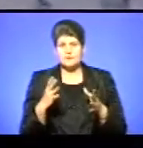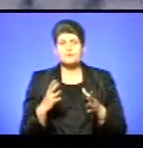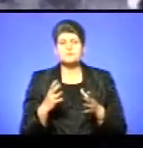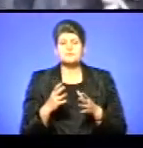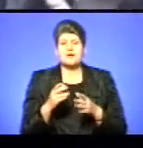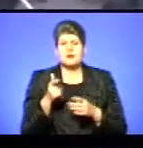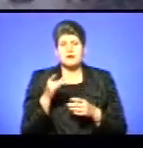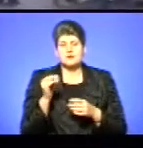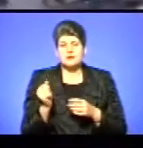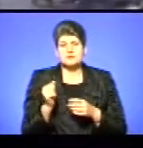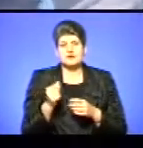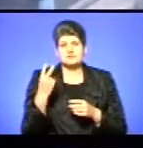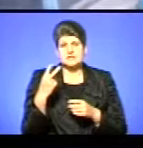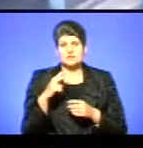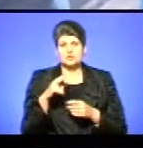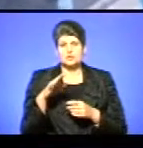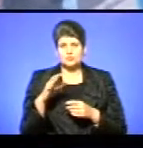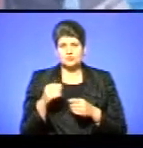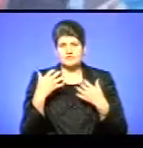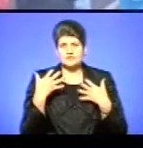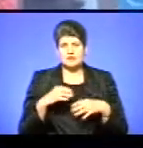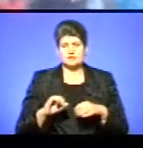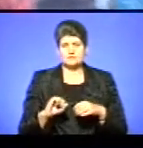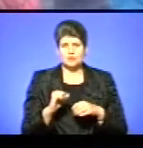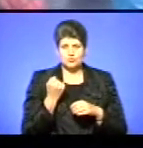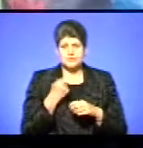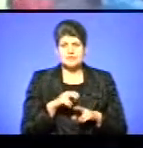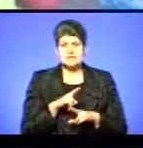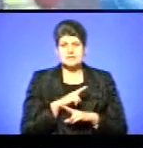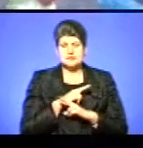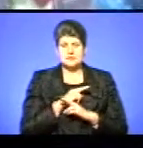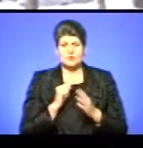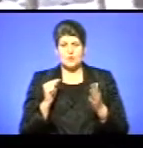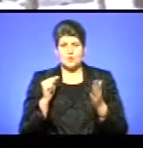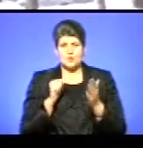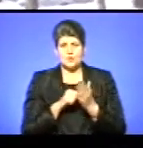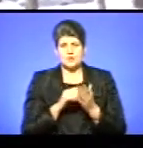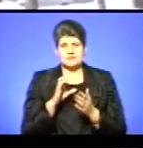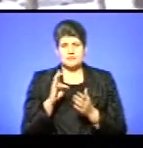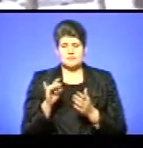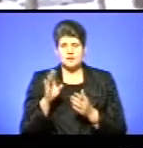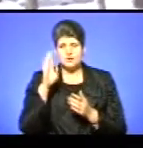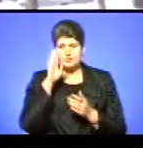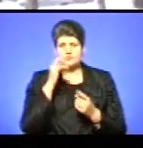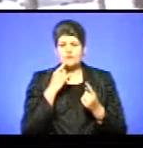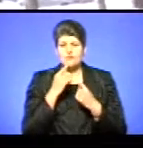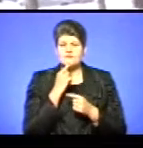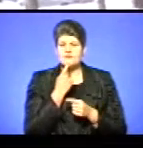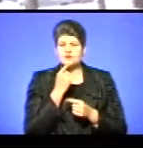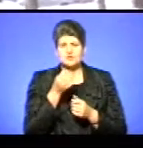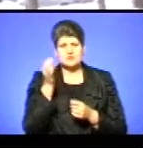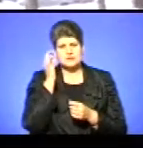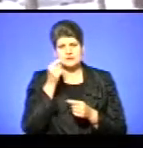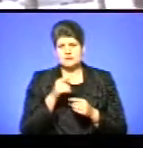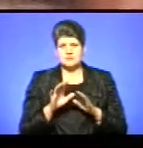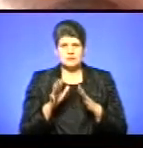20 лютого у день масових розстрілів втратив друга, який загинув від кулі снайпера. Хлопець каже, важко згадувати ті